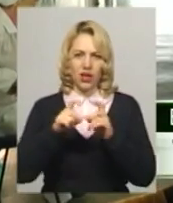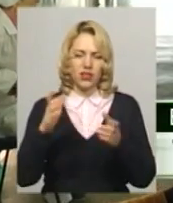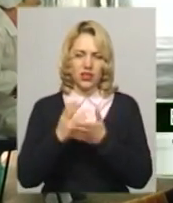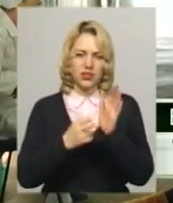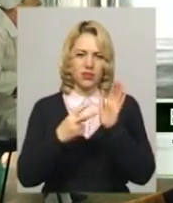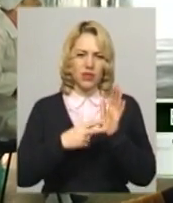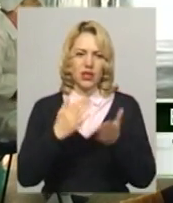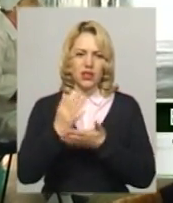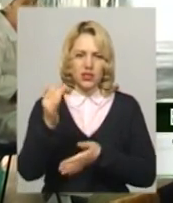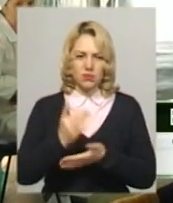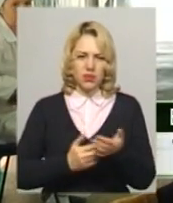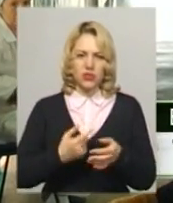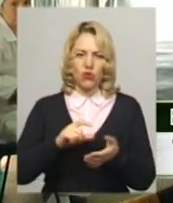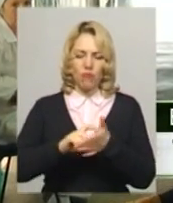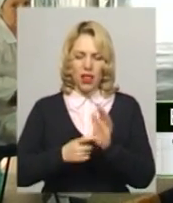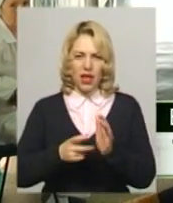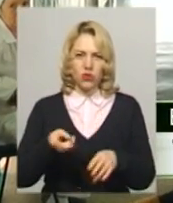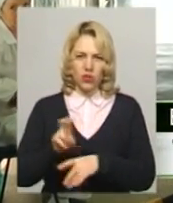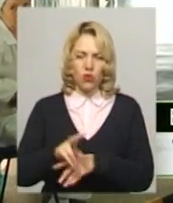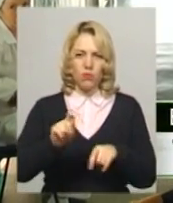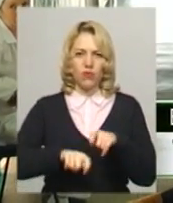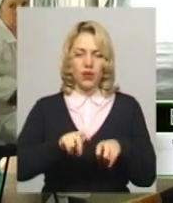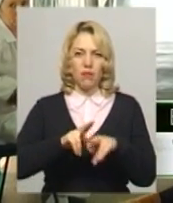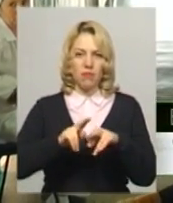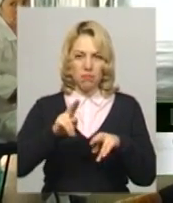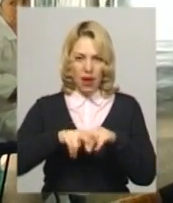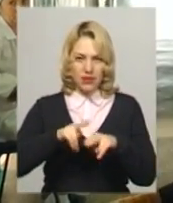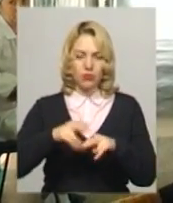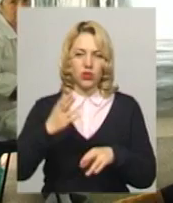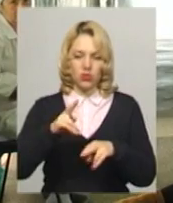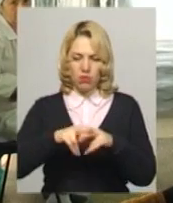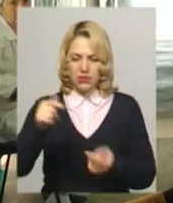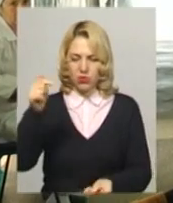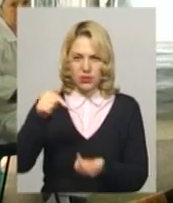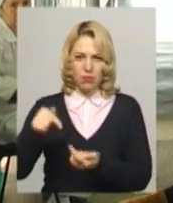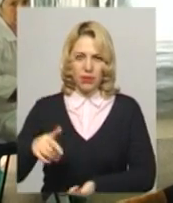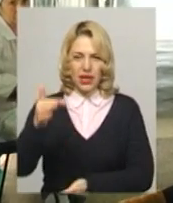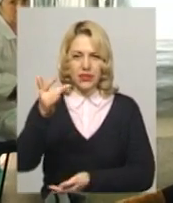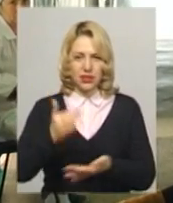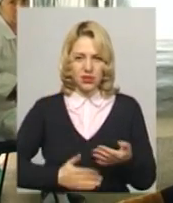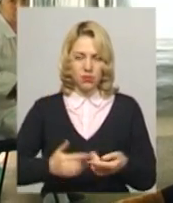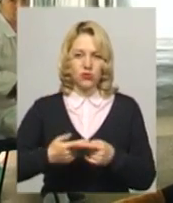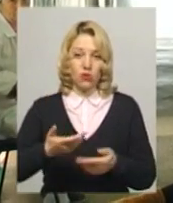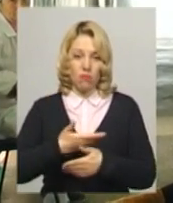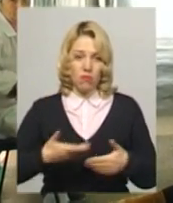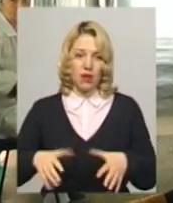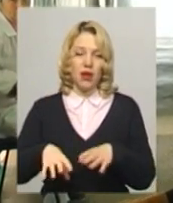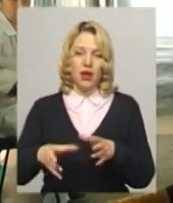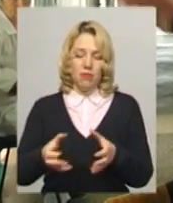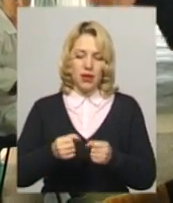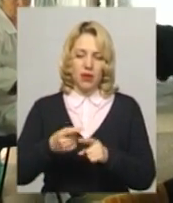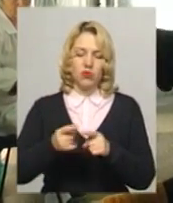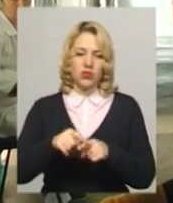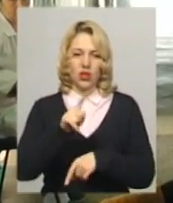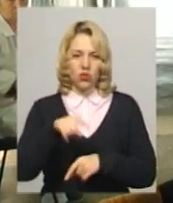підходимо в палату, перевіряємо паспорт, все по закону йде. Якщо співпадає в паспорт і в списках, ми беремо цей номер,